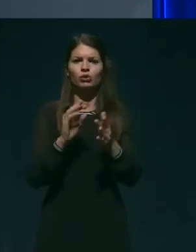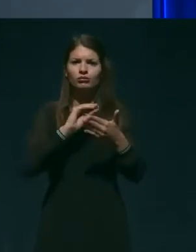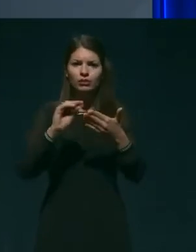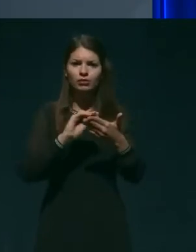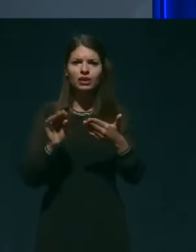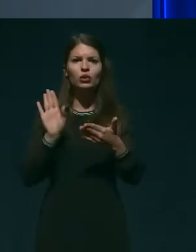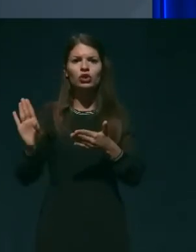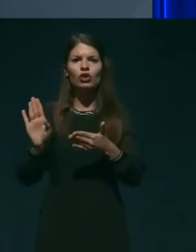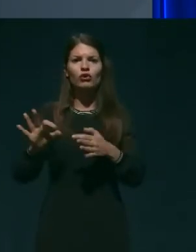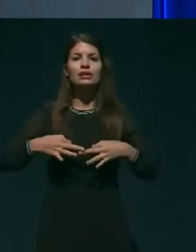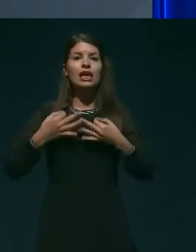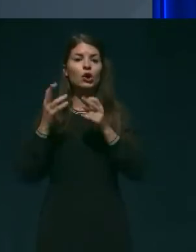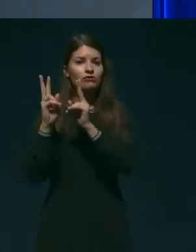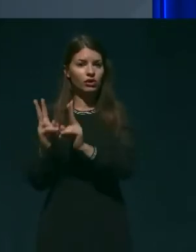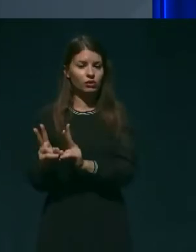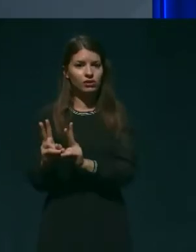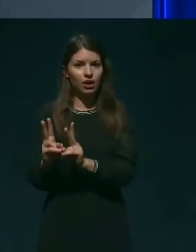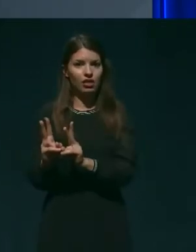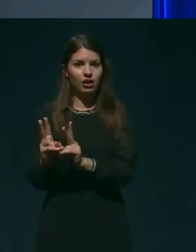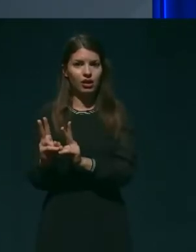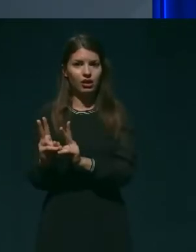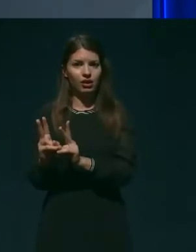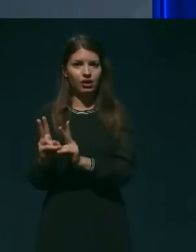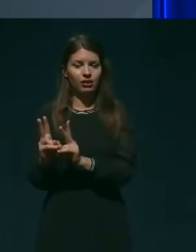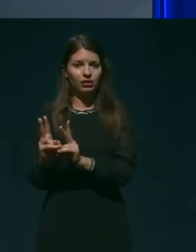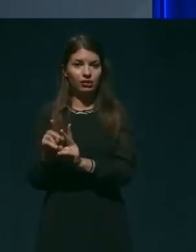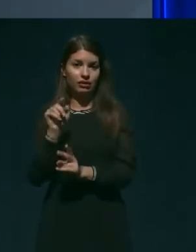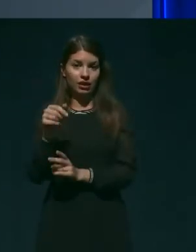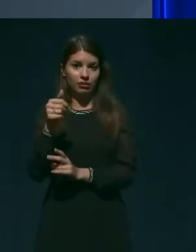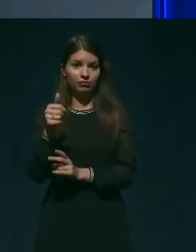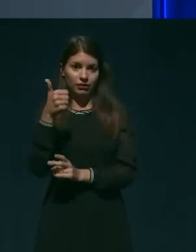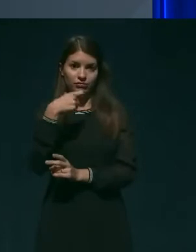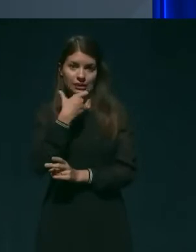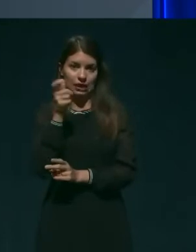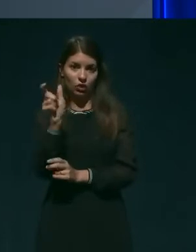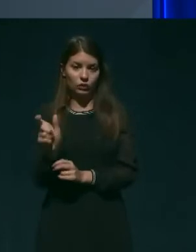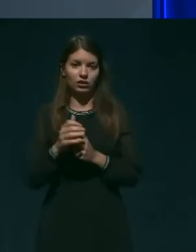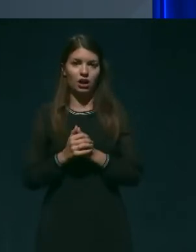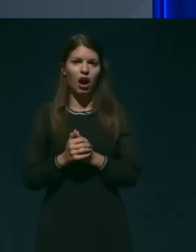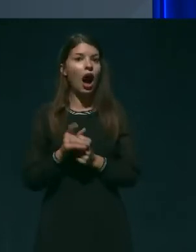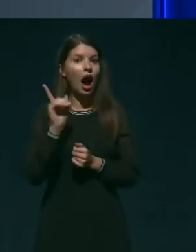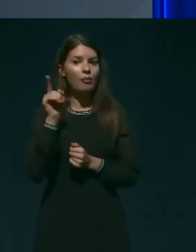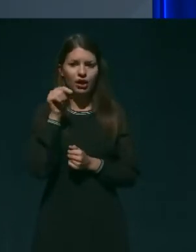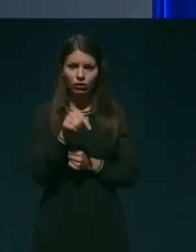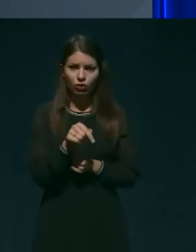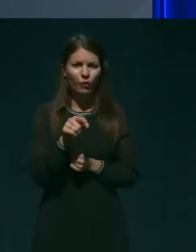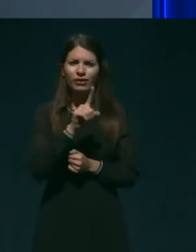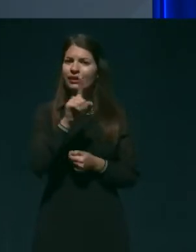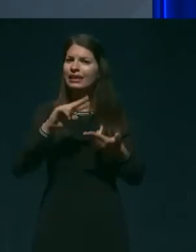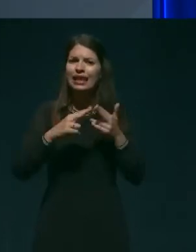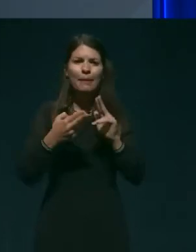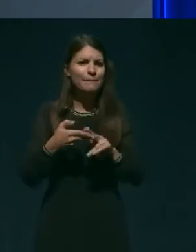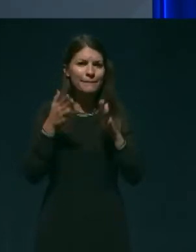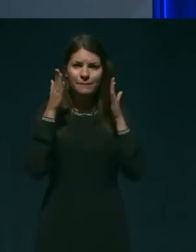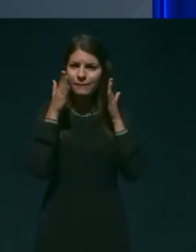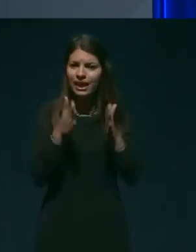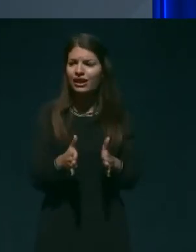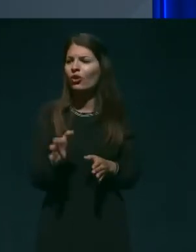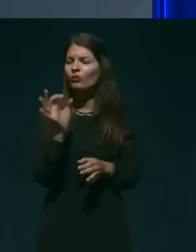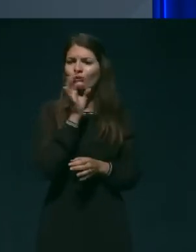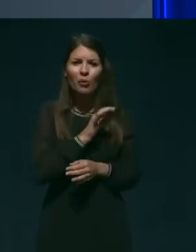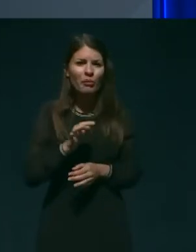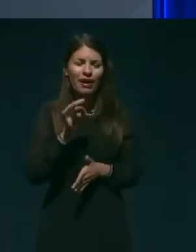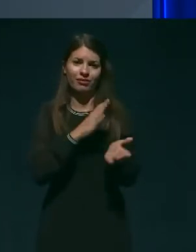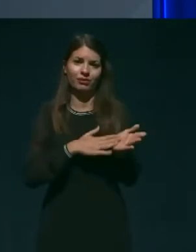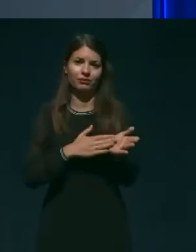stanja, kakšen je ta stanovalec. Niso namenjene po polnoma, v nobenem smislu